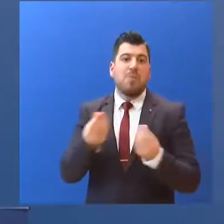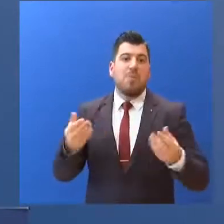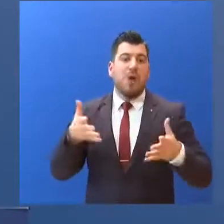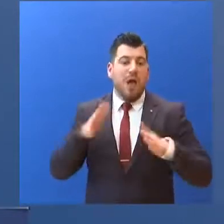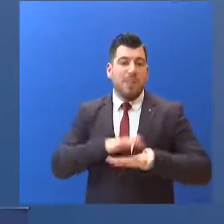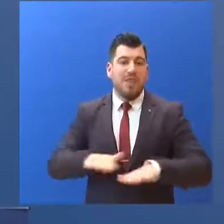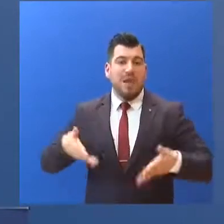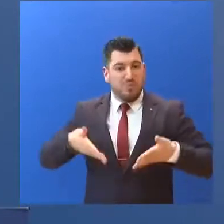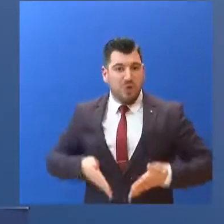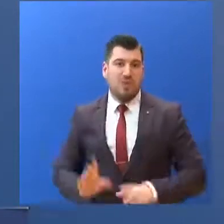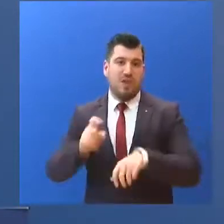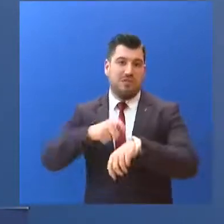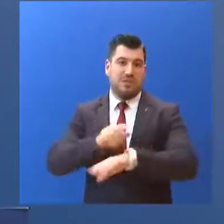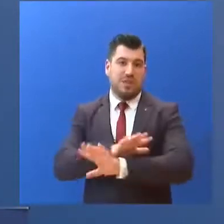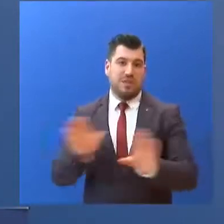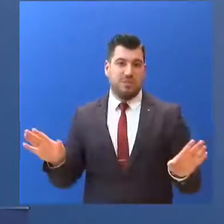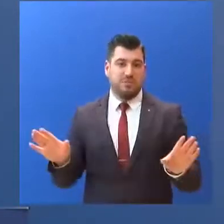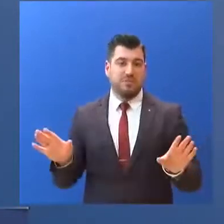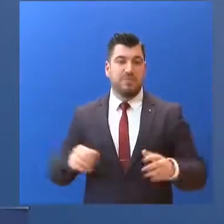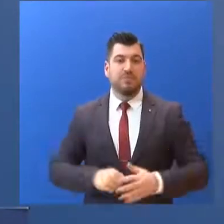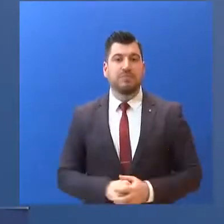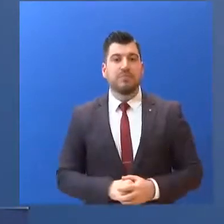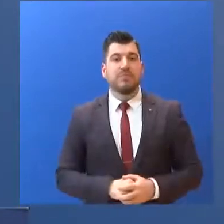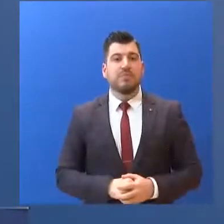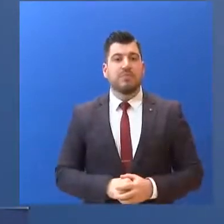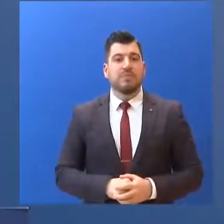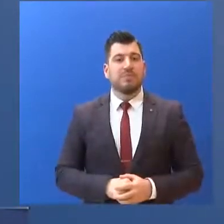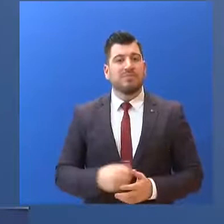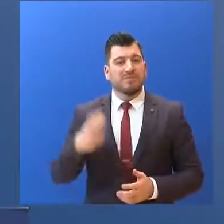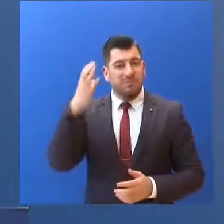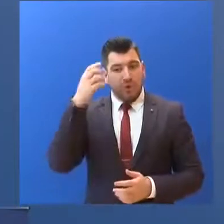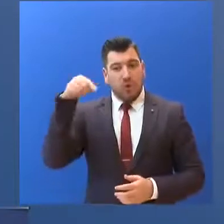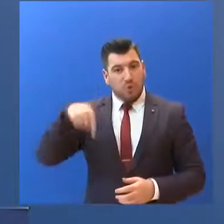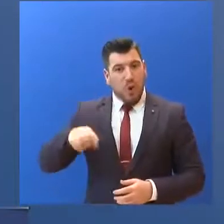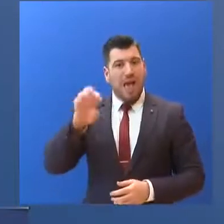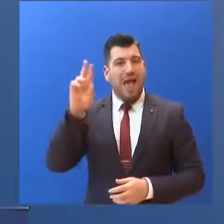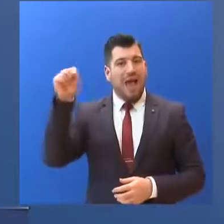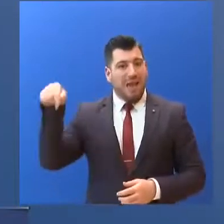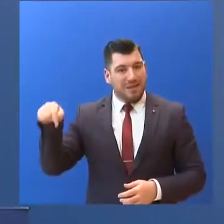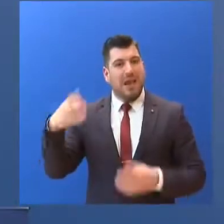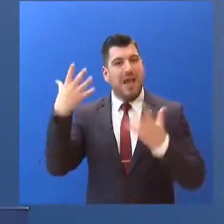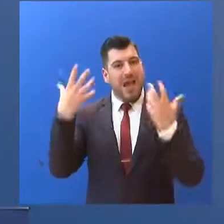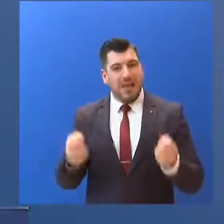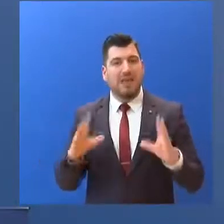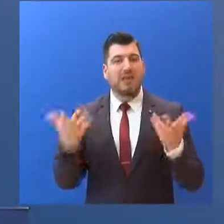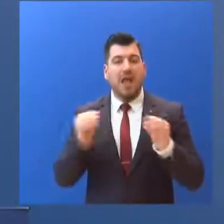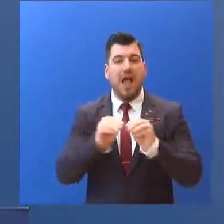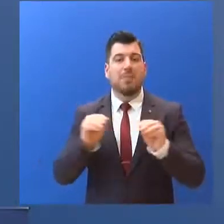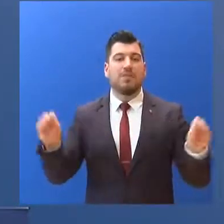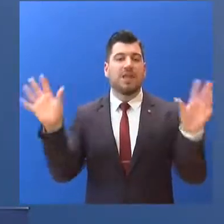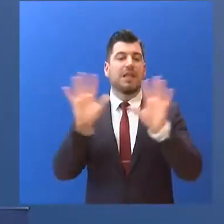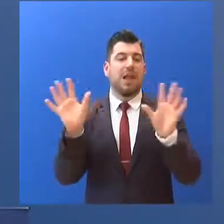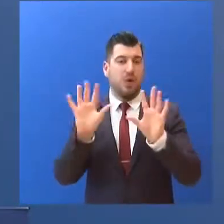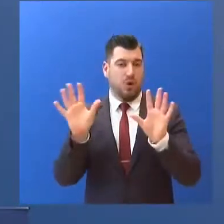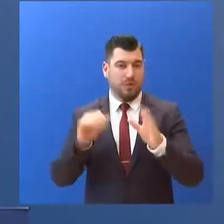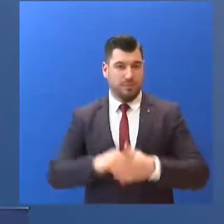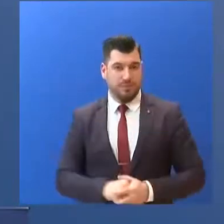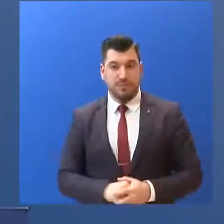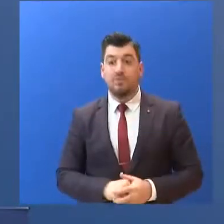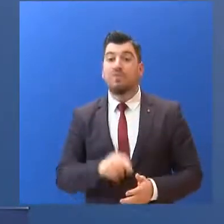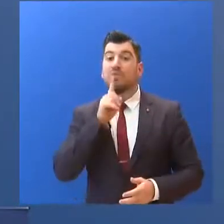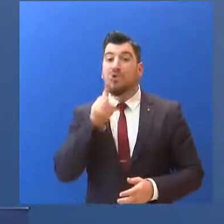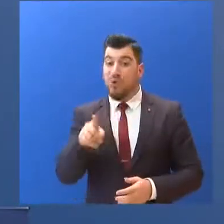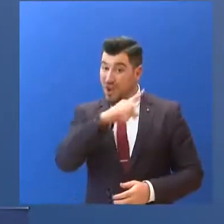ακόμη ότι από τη Δευτέρα μαθαίνουμε στο σπίτι. Η ΕΡΤ χτύπησε το πρώτο κουδούνι της νέας εκπαιδευτικής τηλεόρασης. Σε αυτή τη δύσκολη